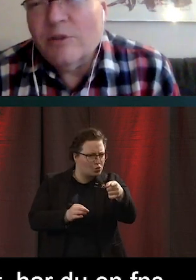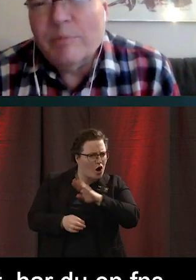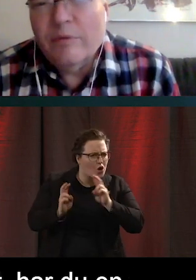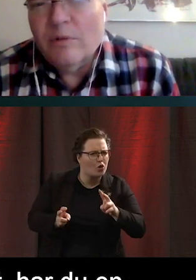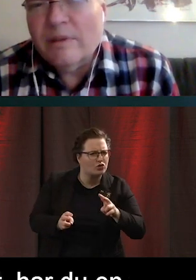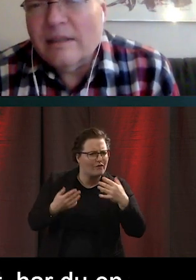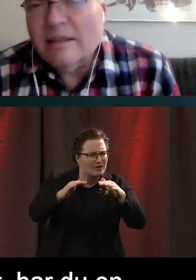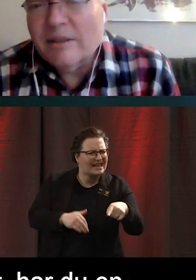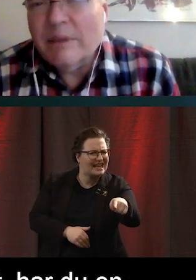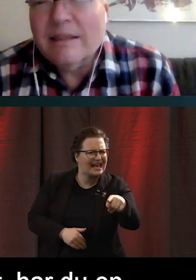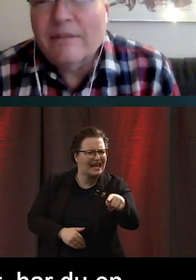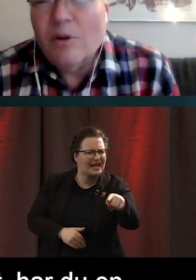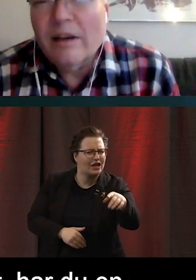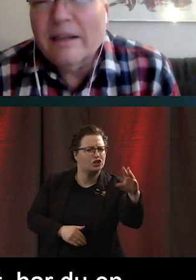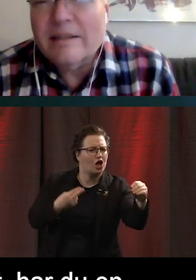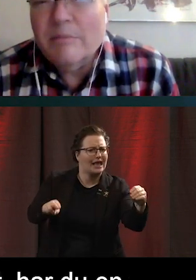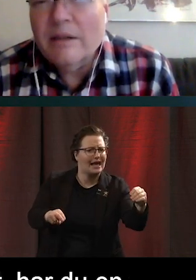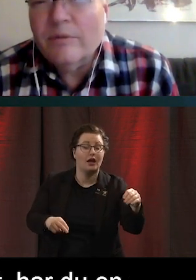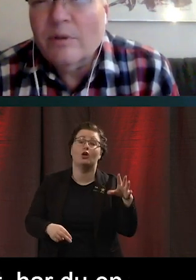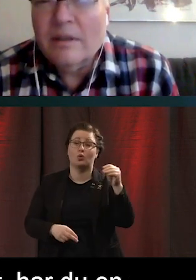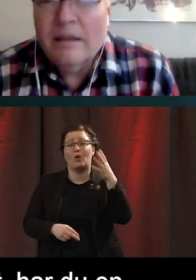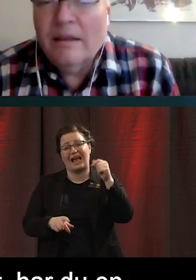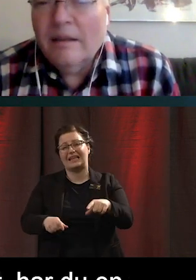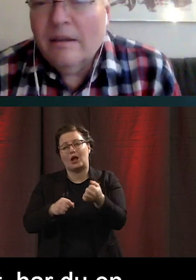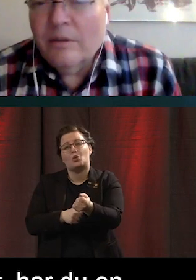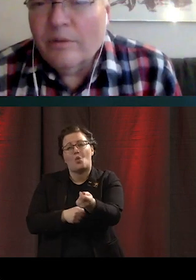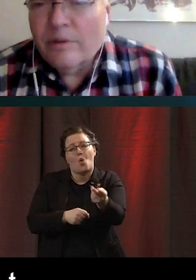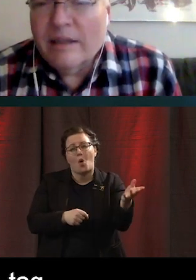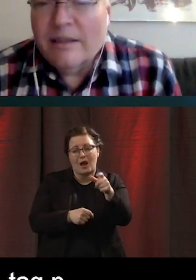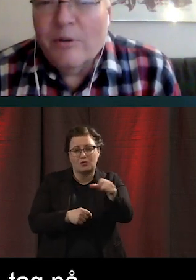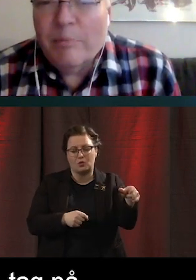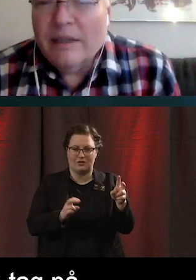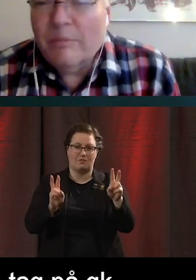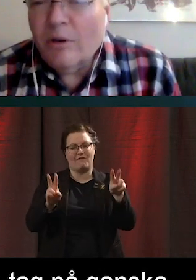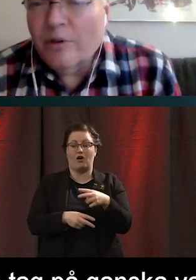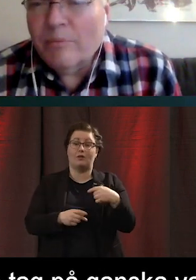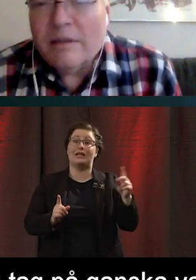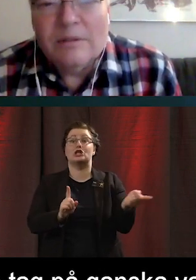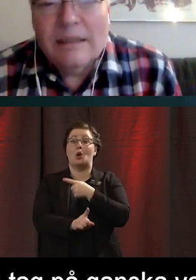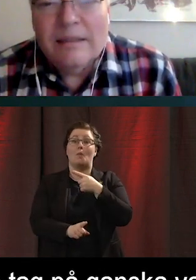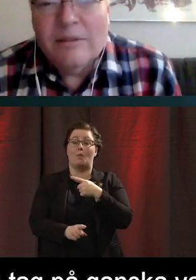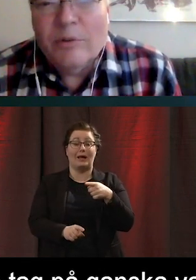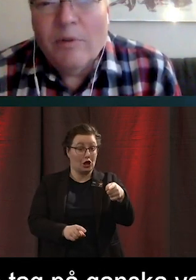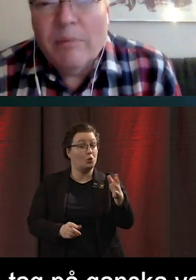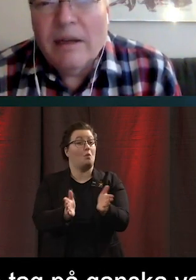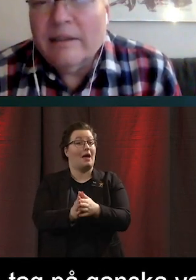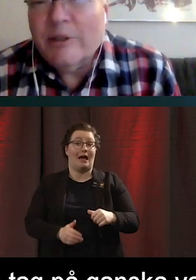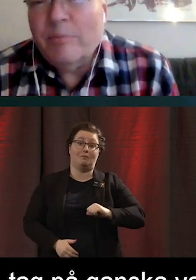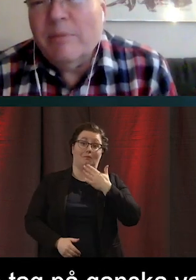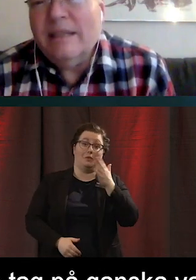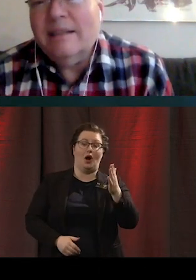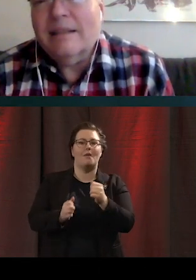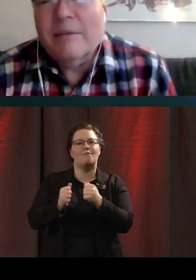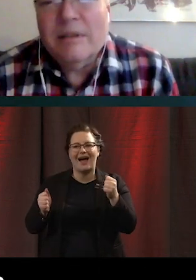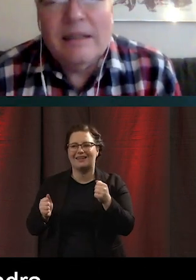vissa typer av funktionsnedsättningar som är ganska vanliga i samhället. då säger slumpen att man har dem i ett sådant litet urval. Men andra